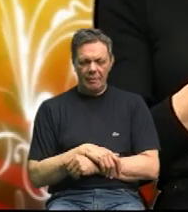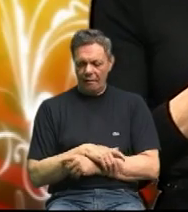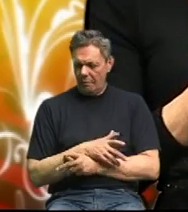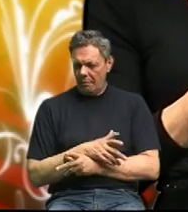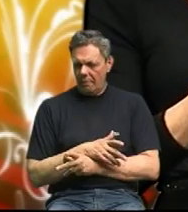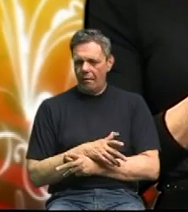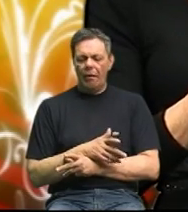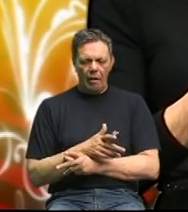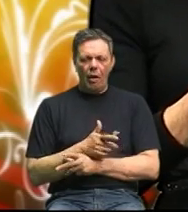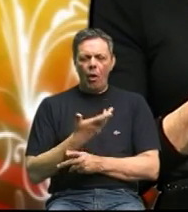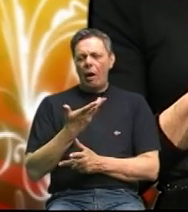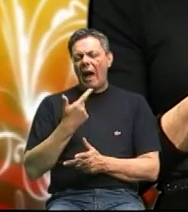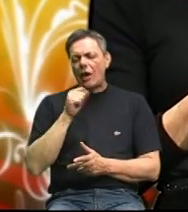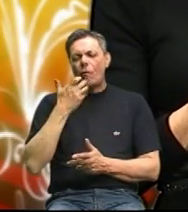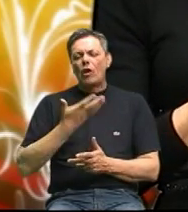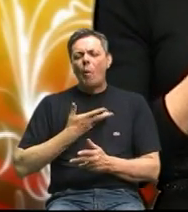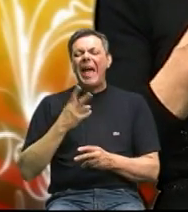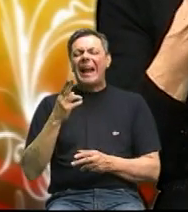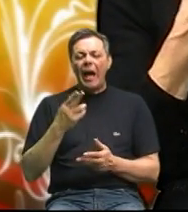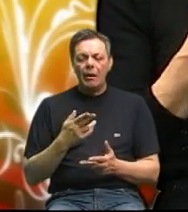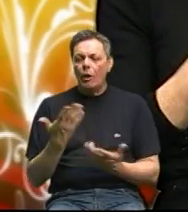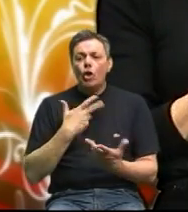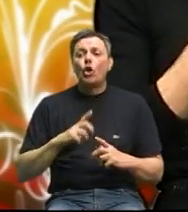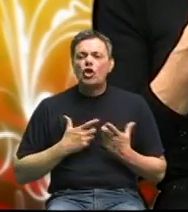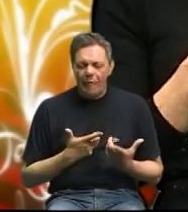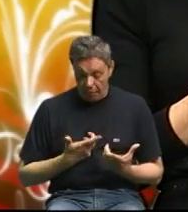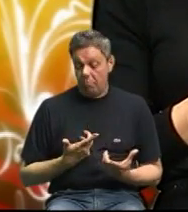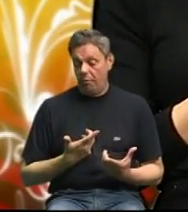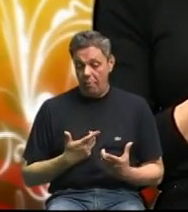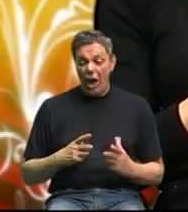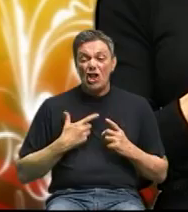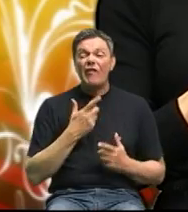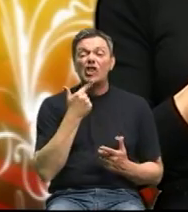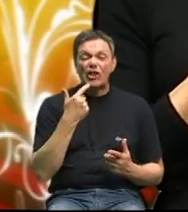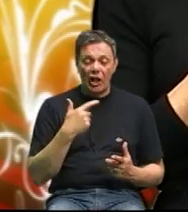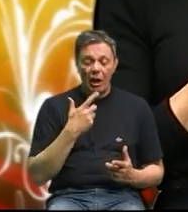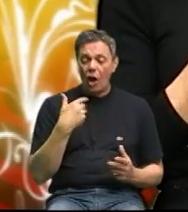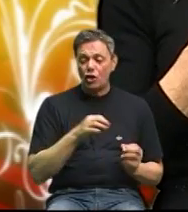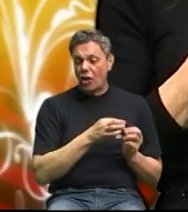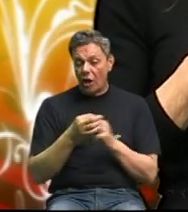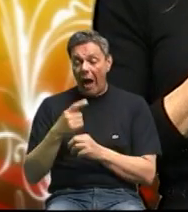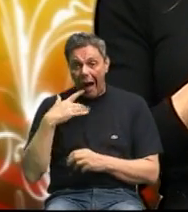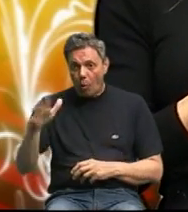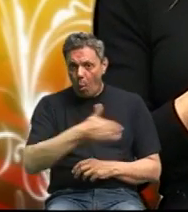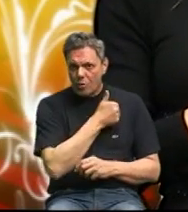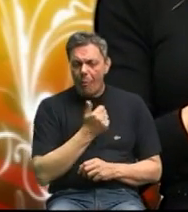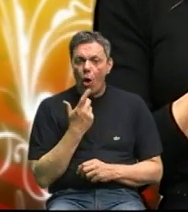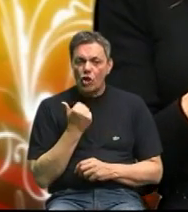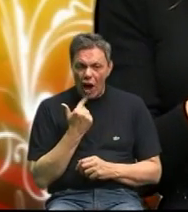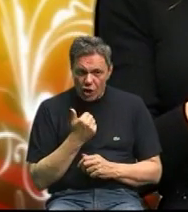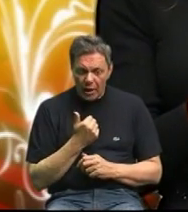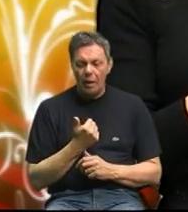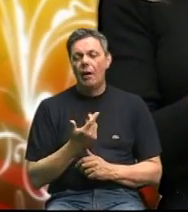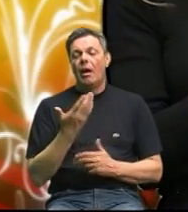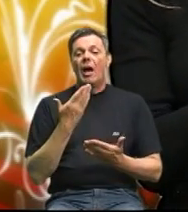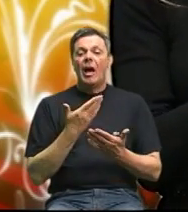šečer šečer živi kad uzmeme tieľu šečer oduzmemo oduzmemo oduzmemo tieľu šečer